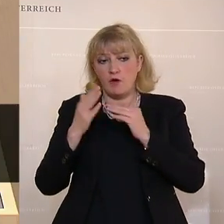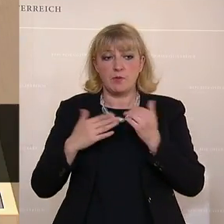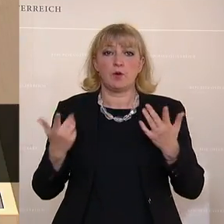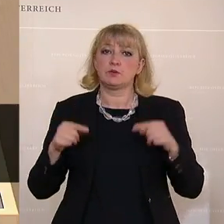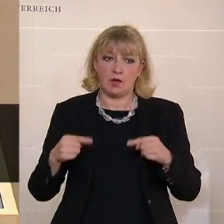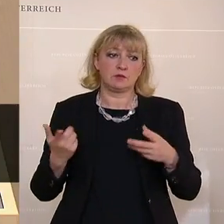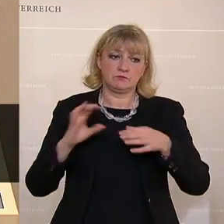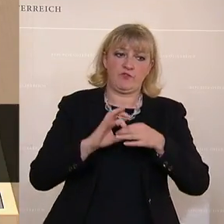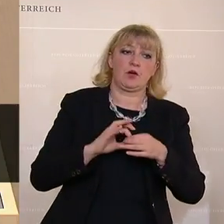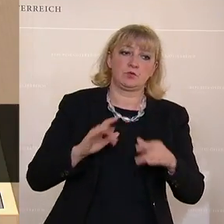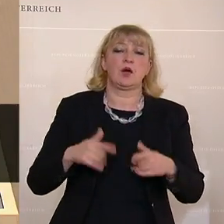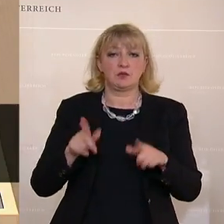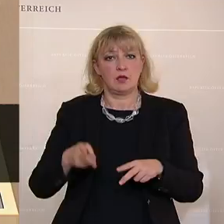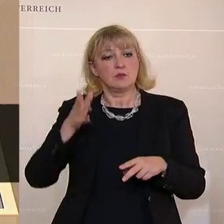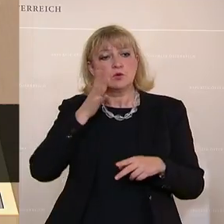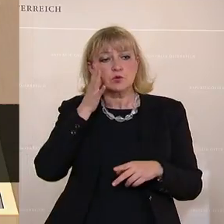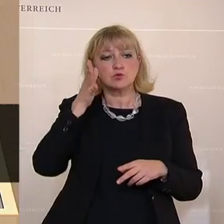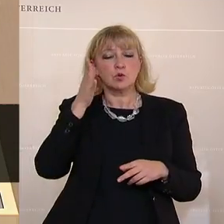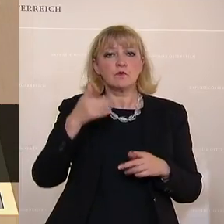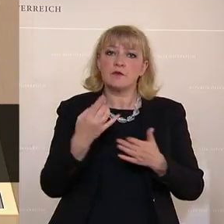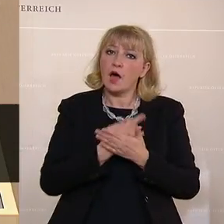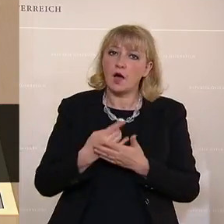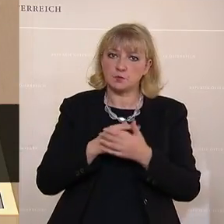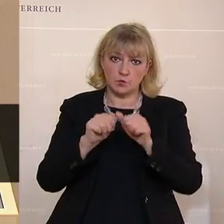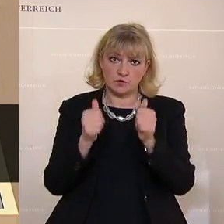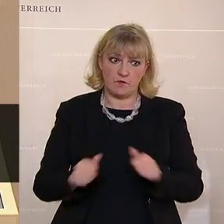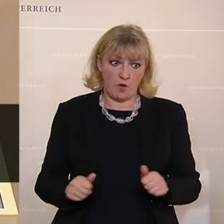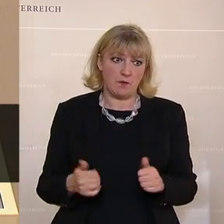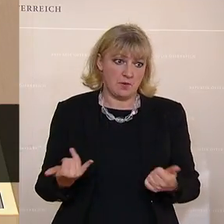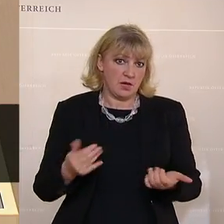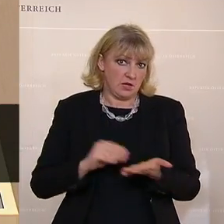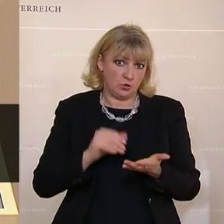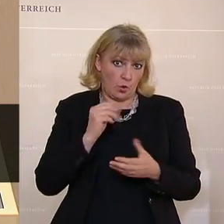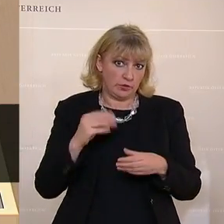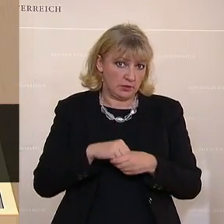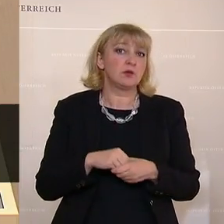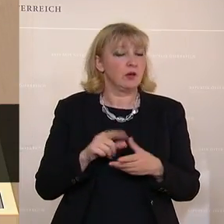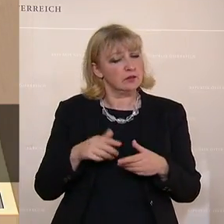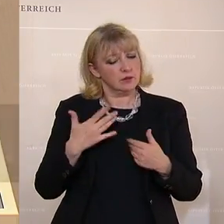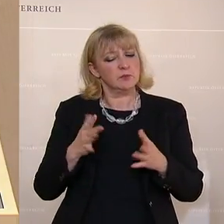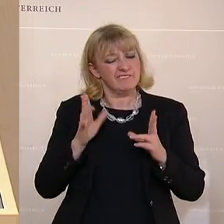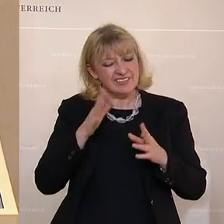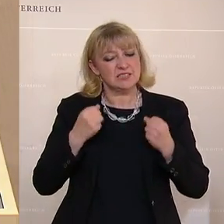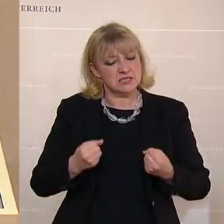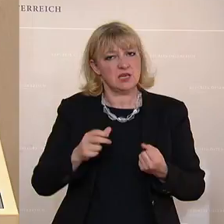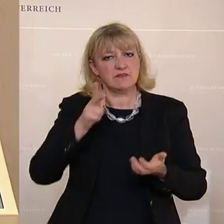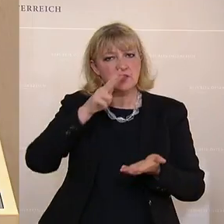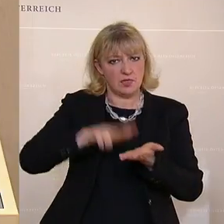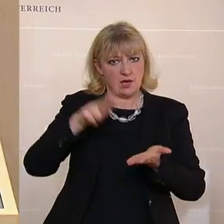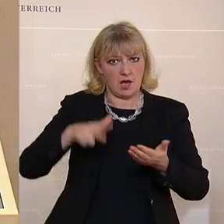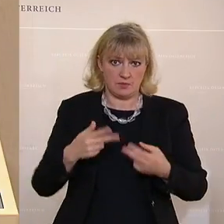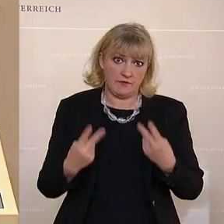auch verankert ist, damit auch in Zukunft diese Ausbildungsform, die jetzt da noch nicht inkludiert war, auch gesichert ist und auch anerkannt wird.